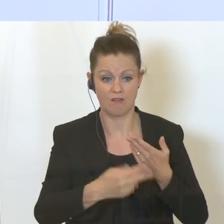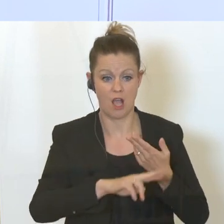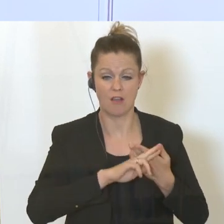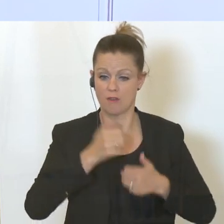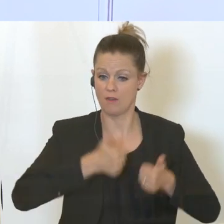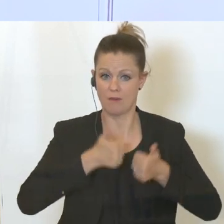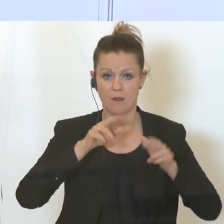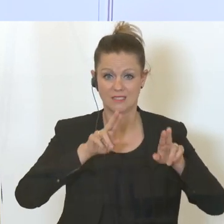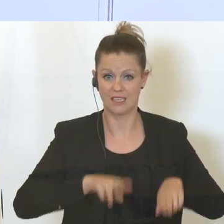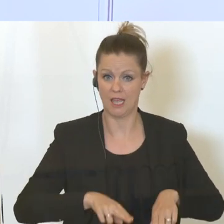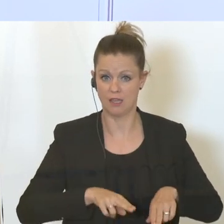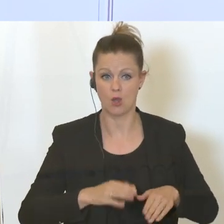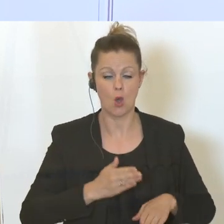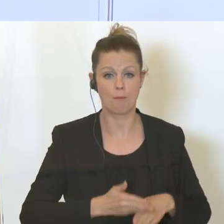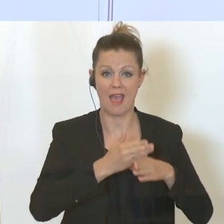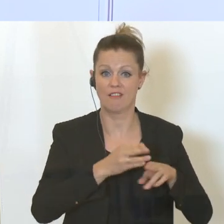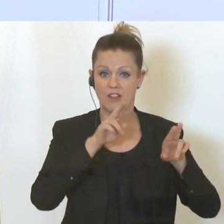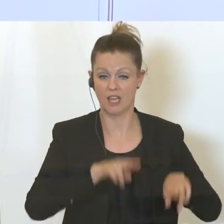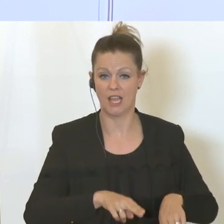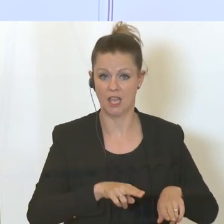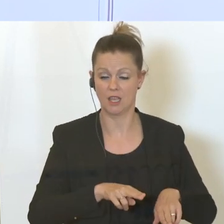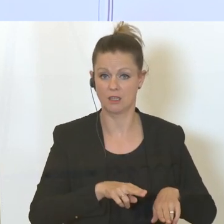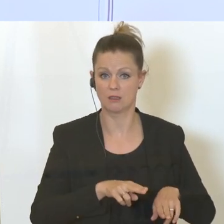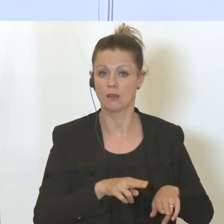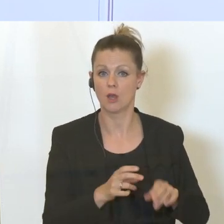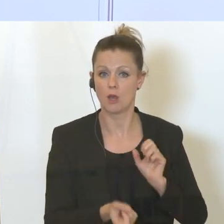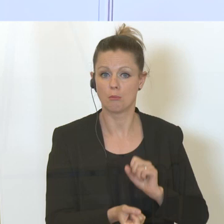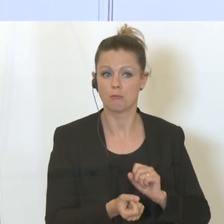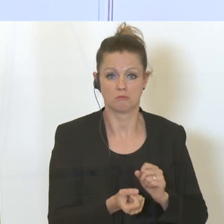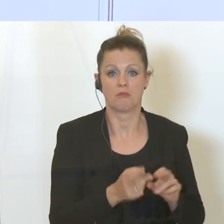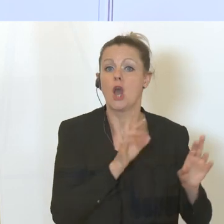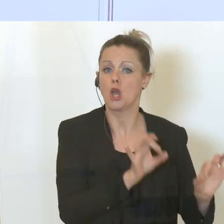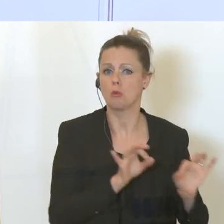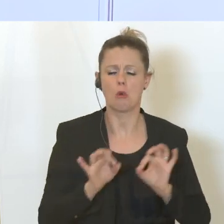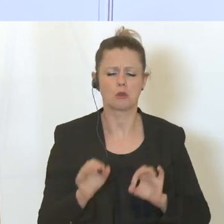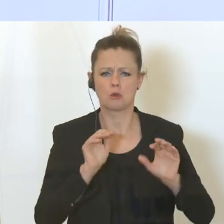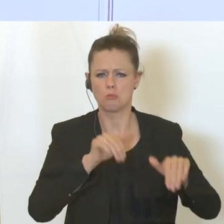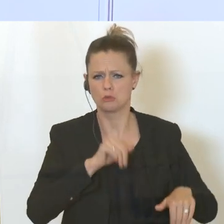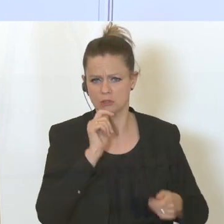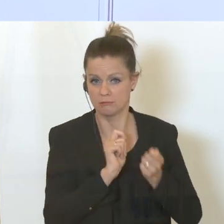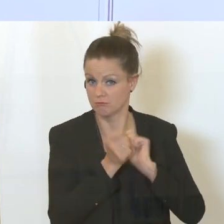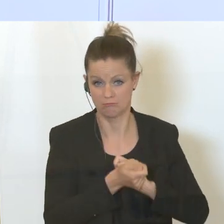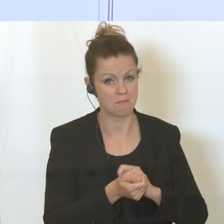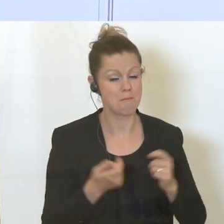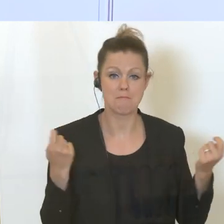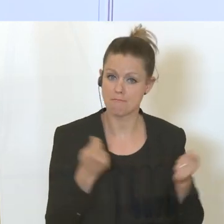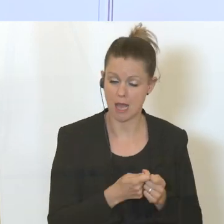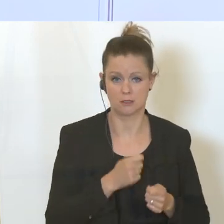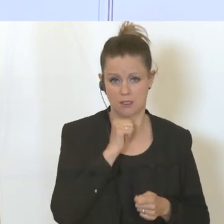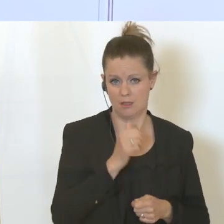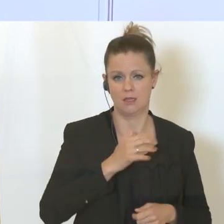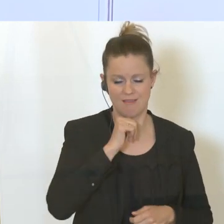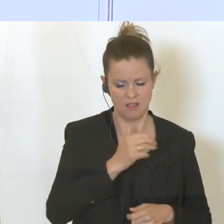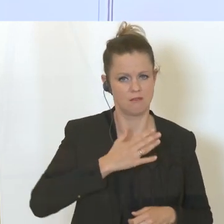das Wettbewerbsrecht und das Beihilfenrecht vor allem in Ordnung ist und dass man hier nichts tun muss. Das sehe ich nicht so,